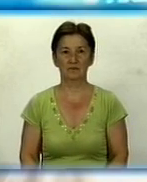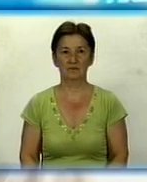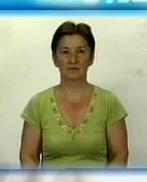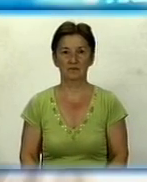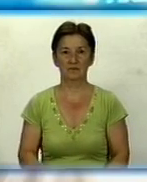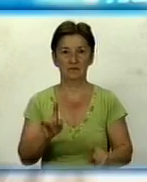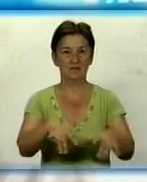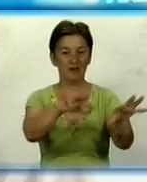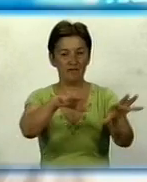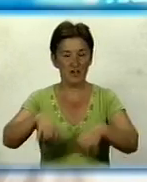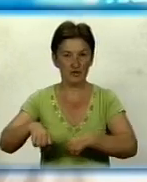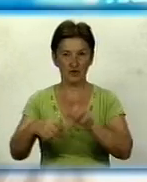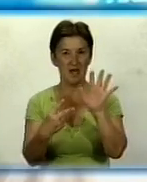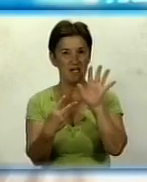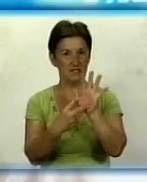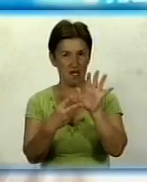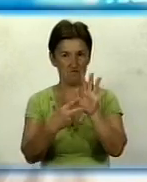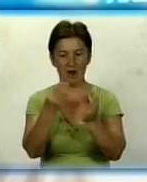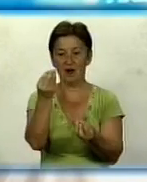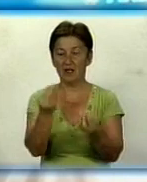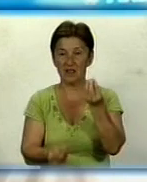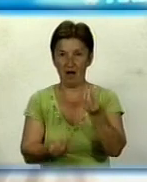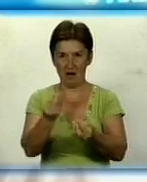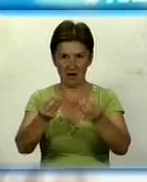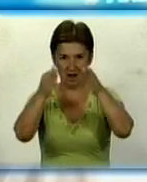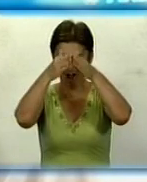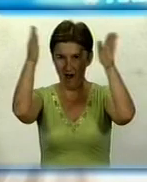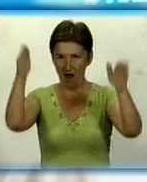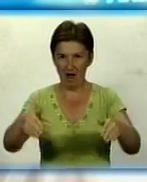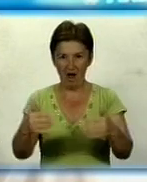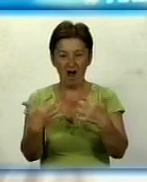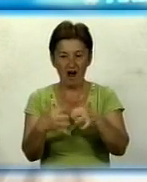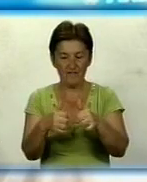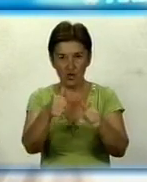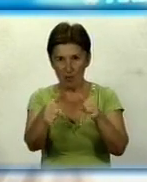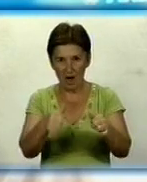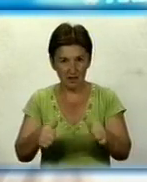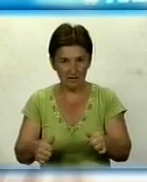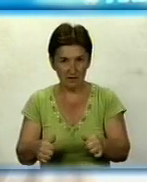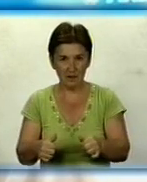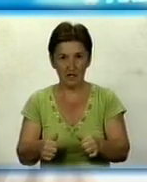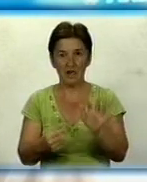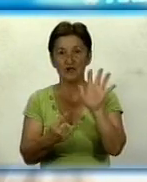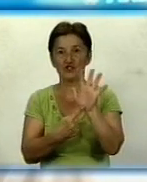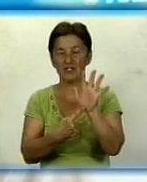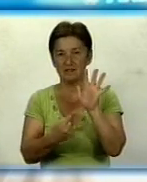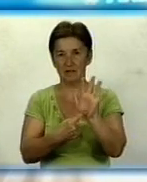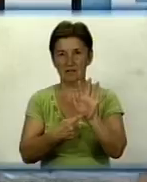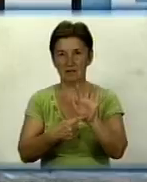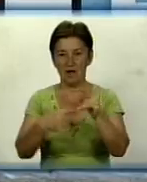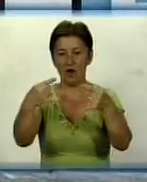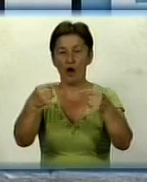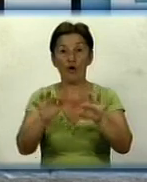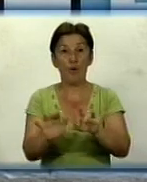Вилучено 7 гральних автоматів та 6 комп'ютерів. На даний час вирішується питання про порушення кримінальної